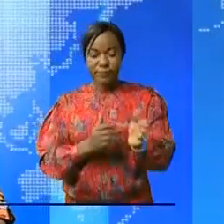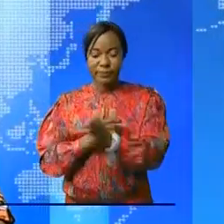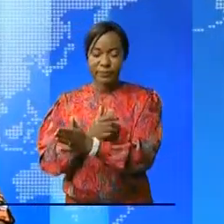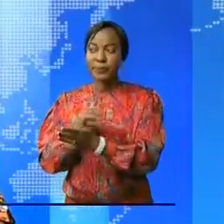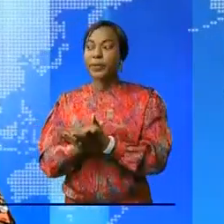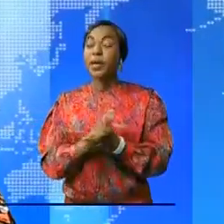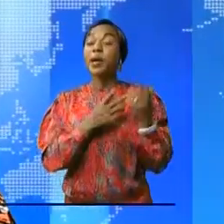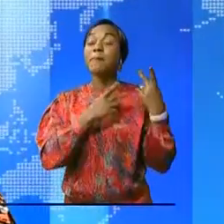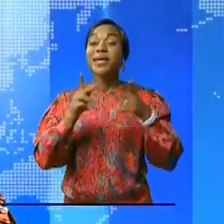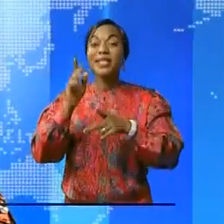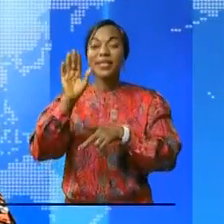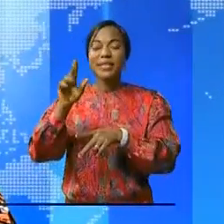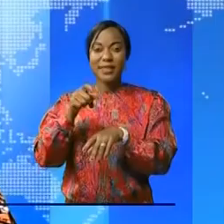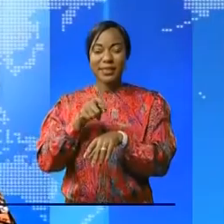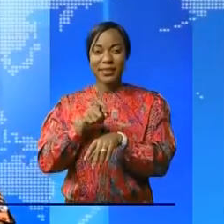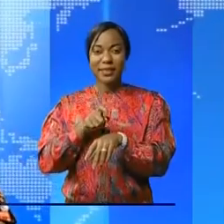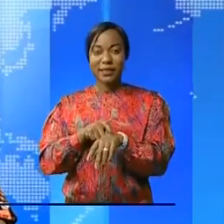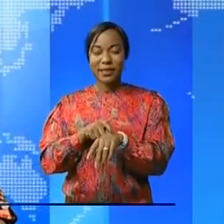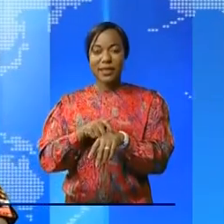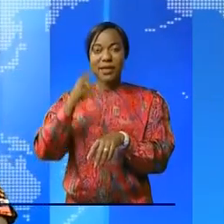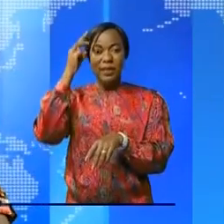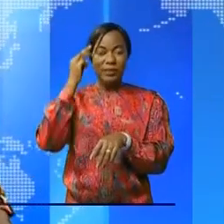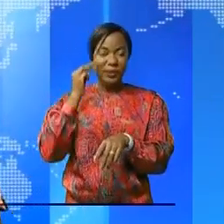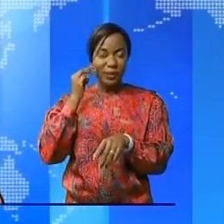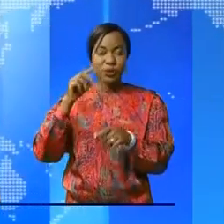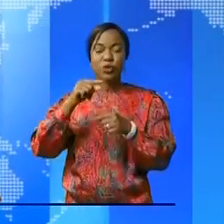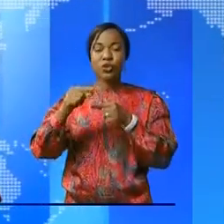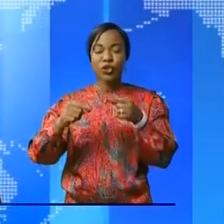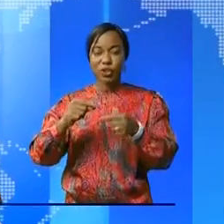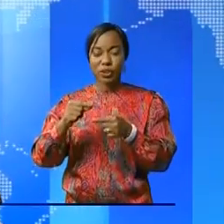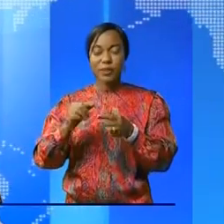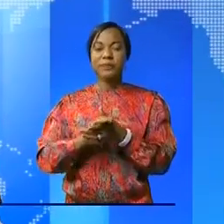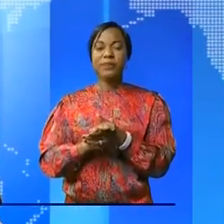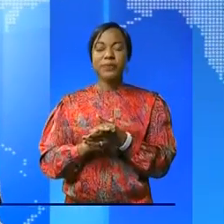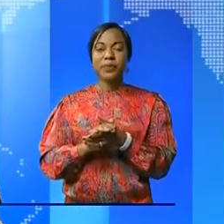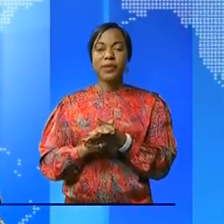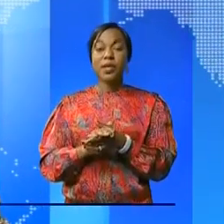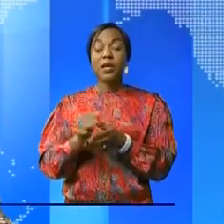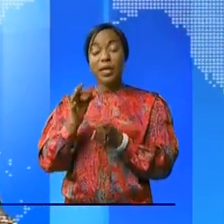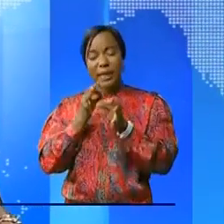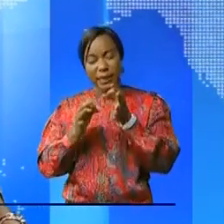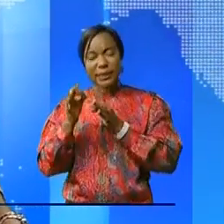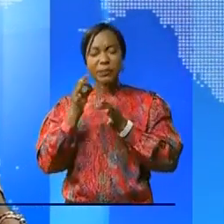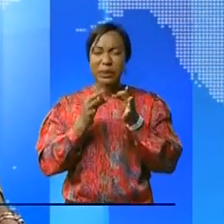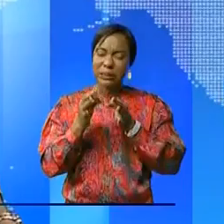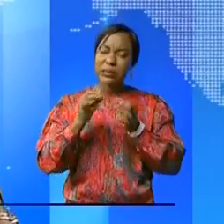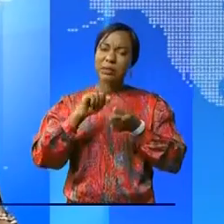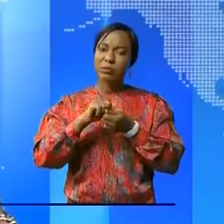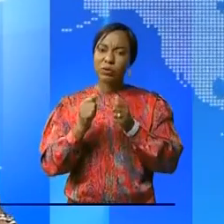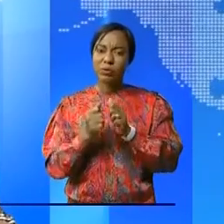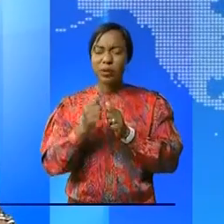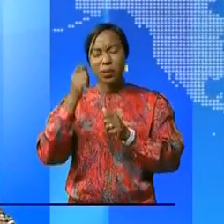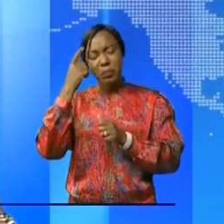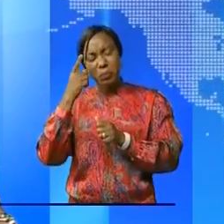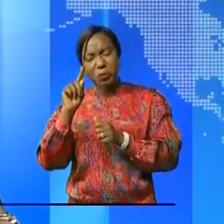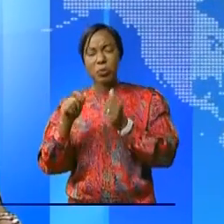Et pendant ces temps, la ministre du genre, Gisèle Ndea Luceba, a présenté la situation des violences basées sur le genre et